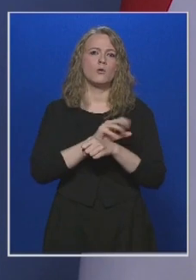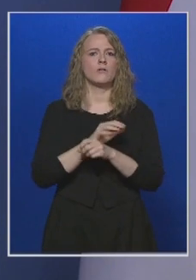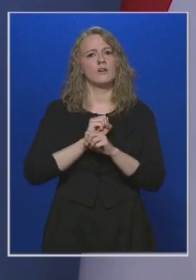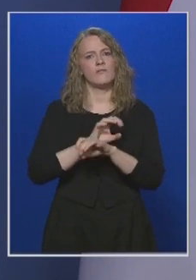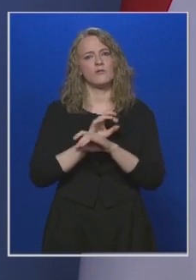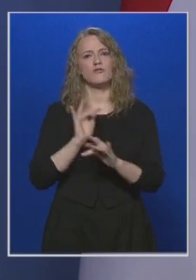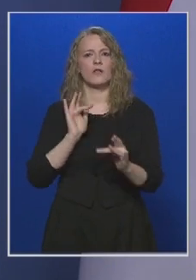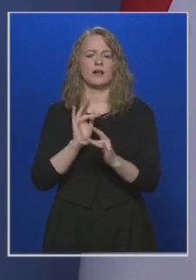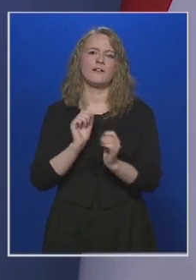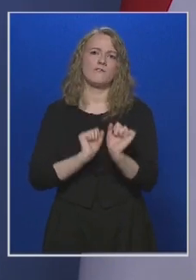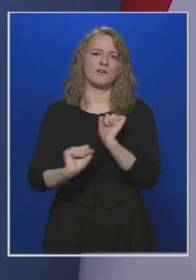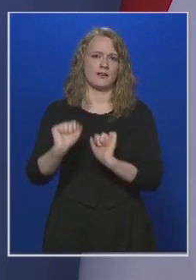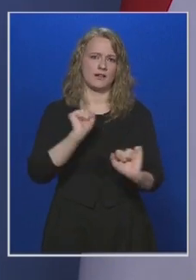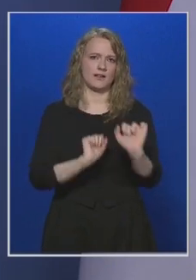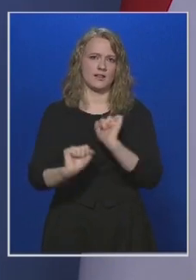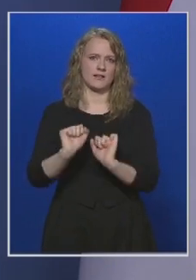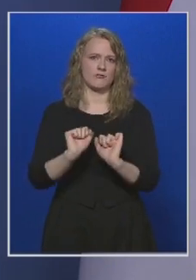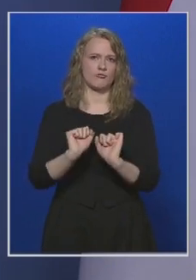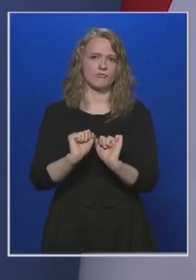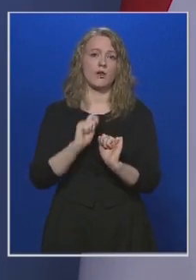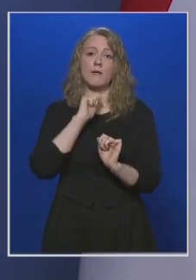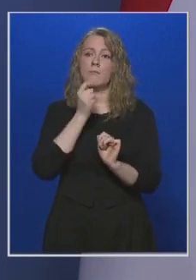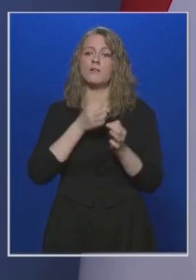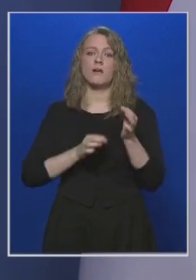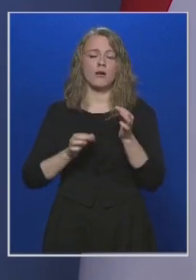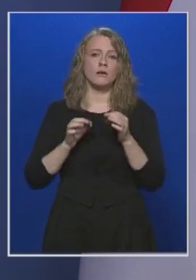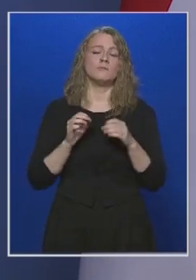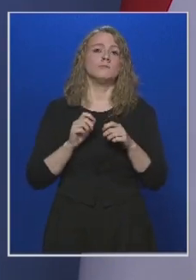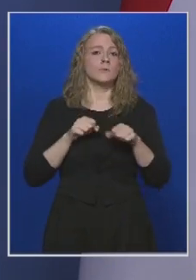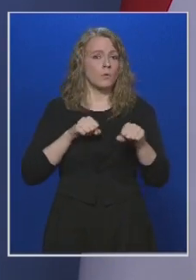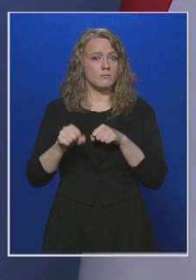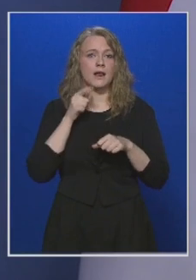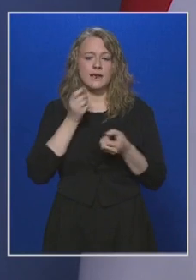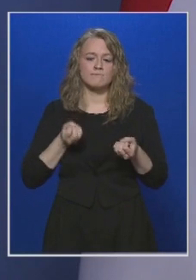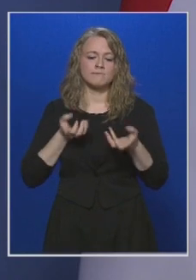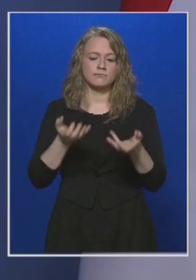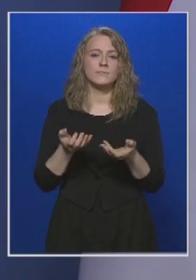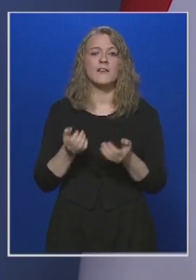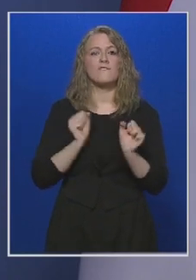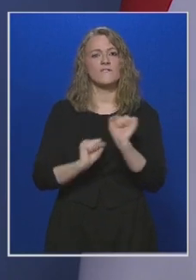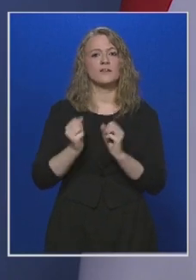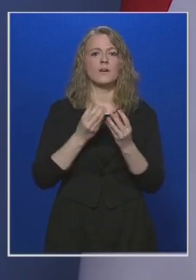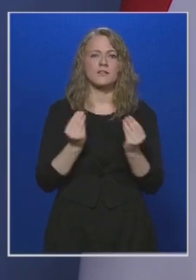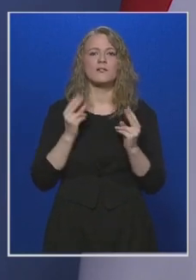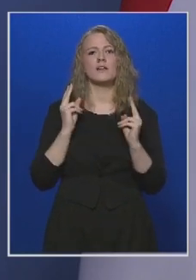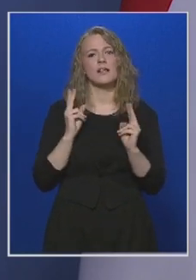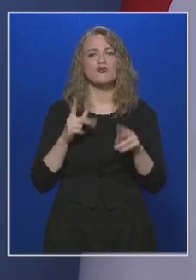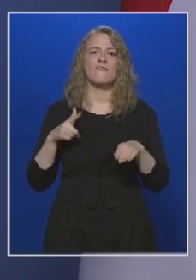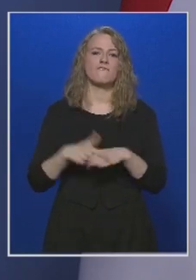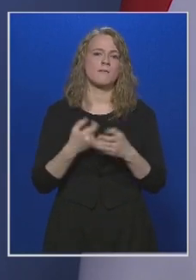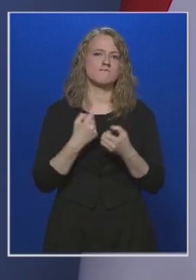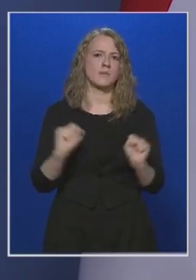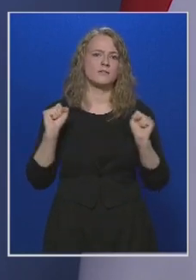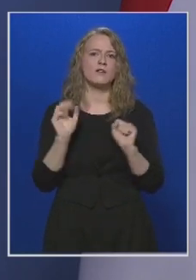védekezés azt fogja a magyar kormány indítványozni, hogy a védőeszközöket válmentesen lehessen az Európai